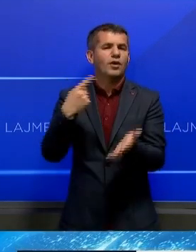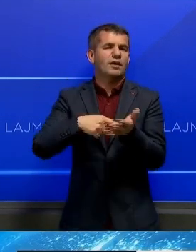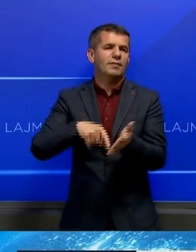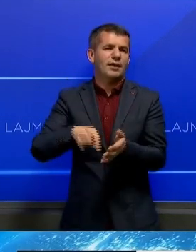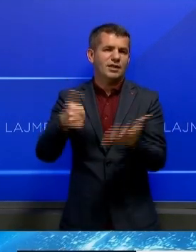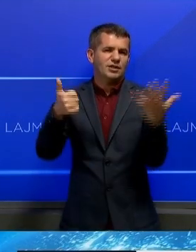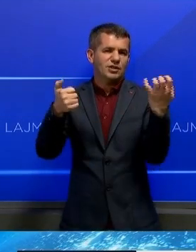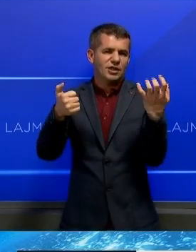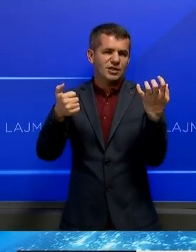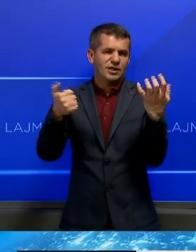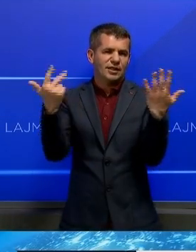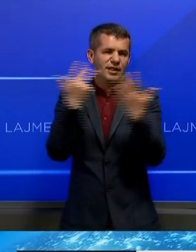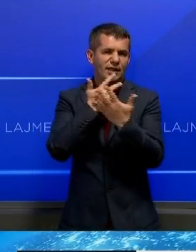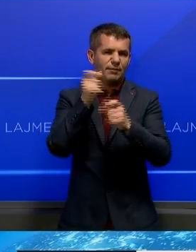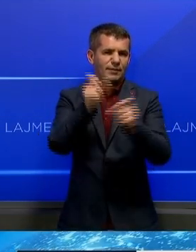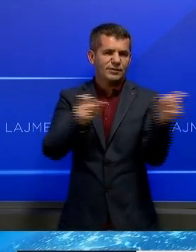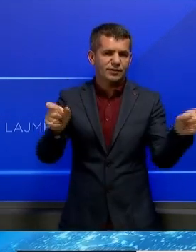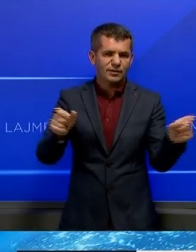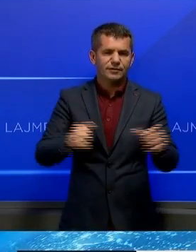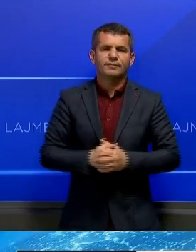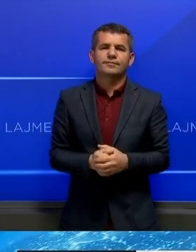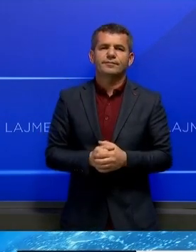.680 persona.